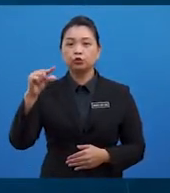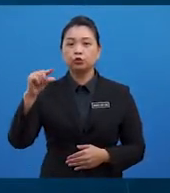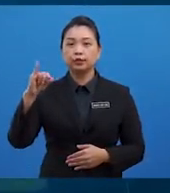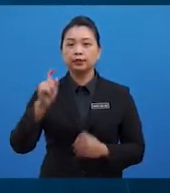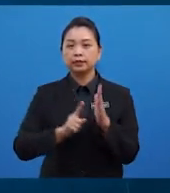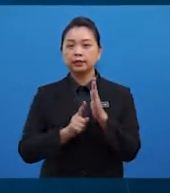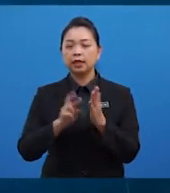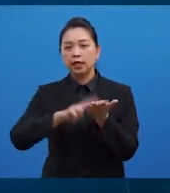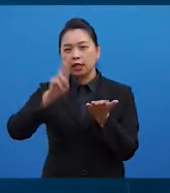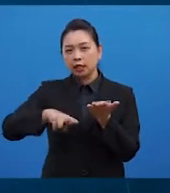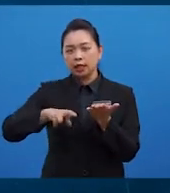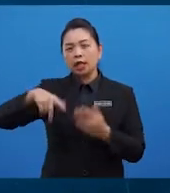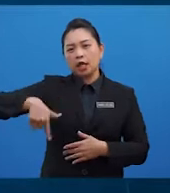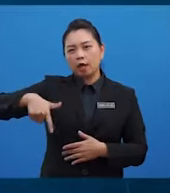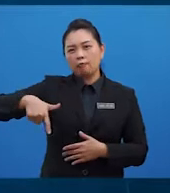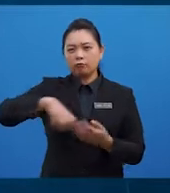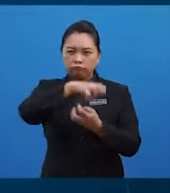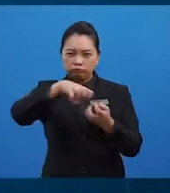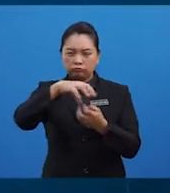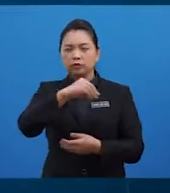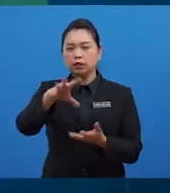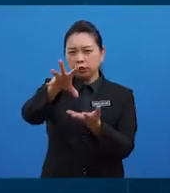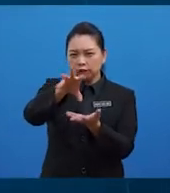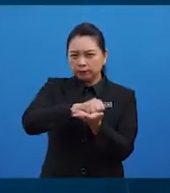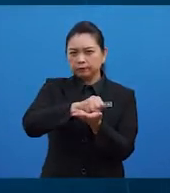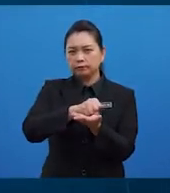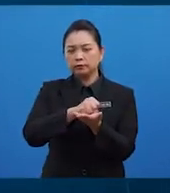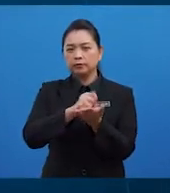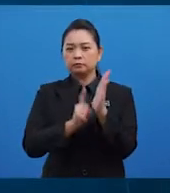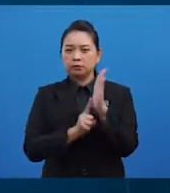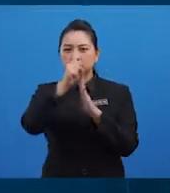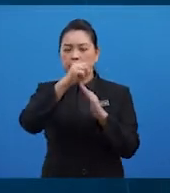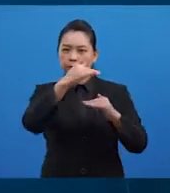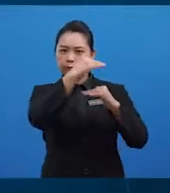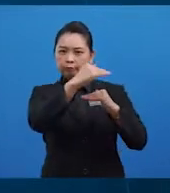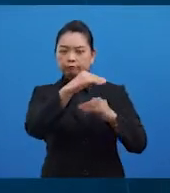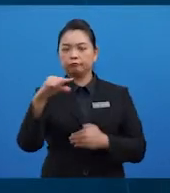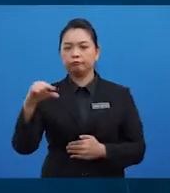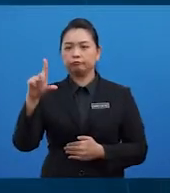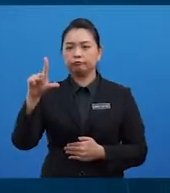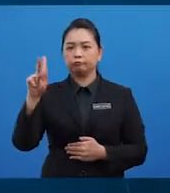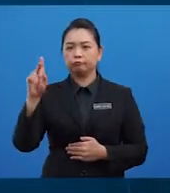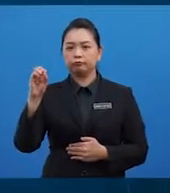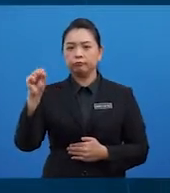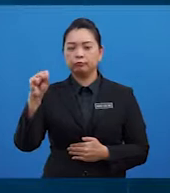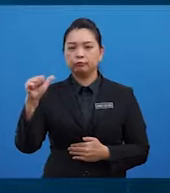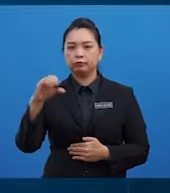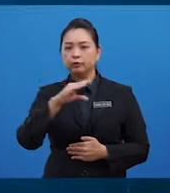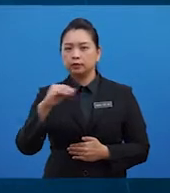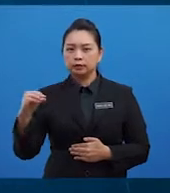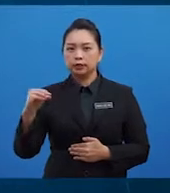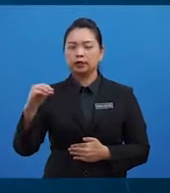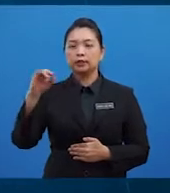rendah lambat dicernakan dan diserap. Meningkatkan paras glukosa dan insulin